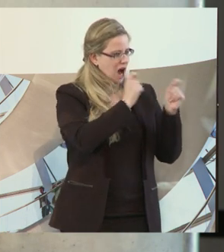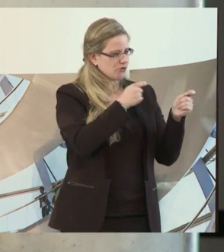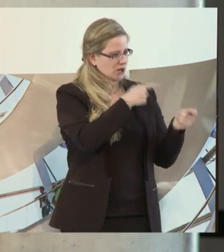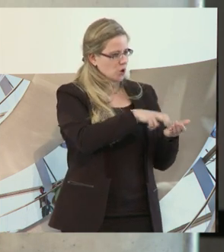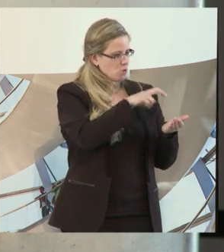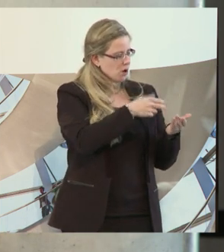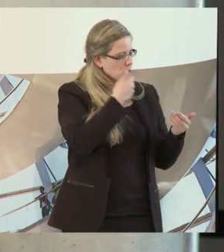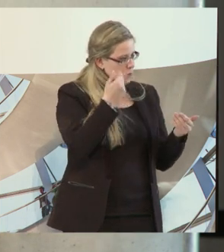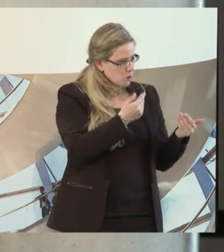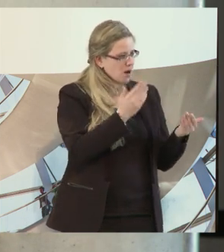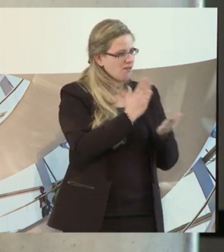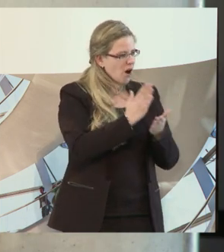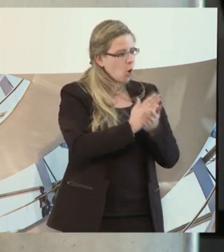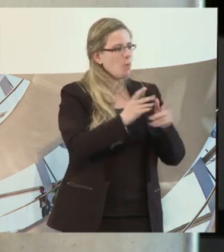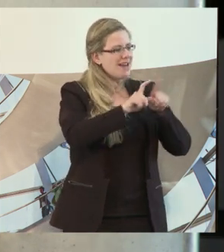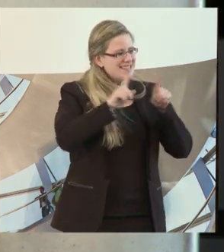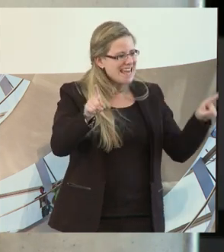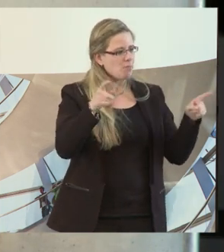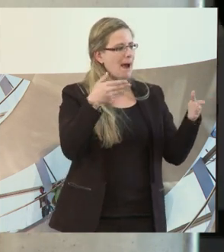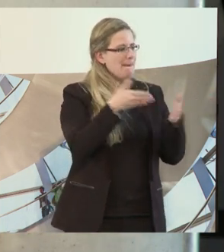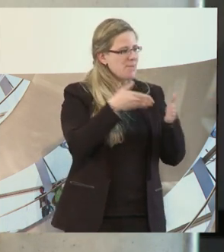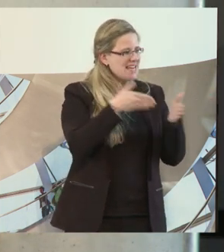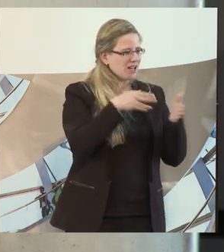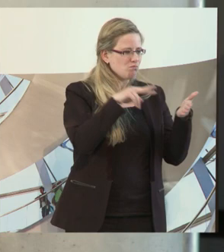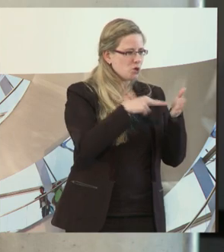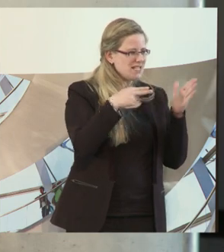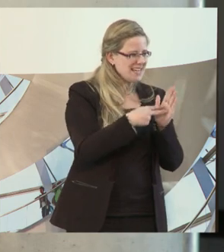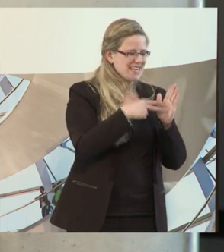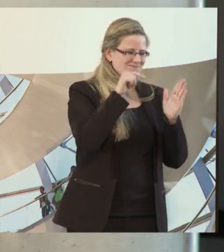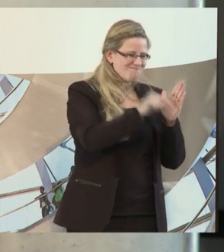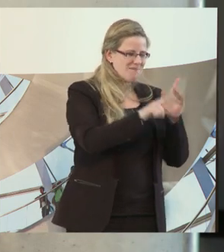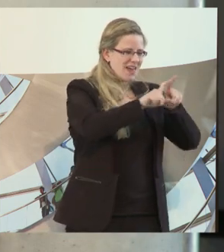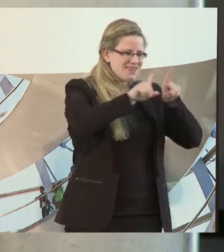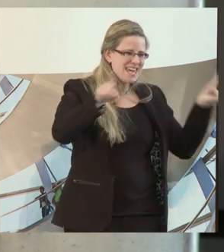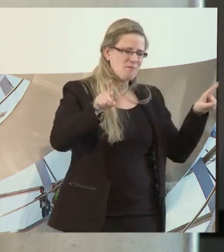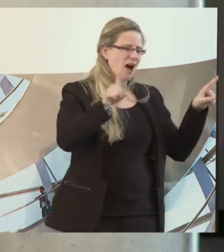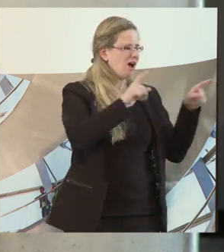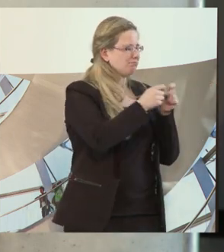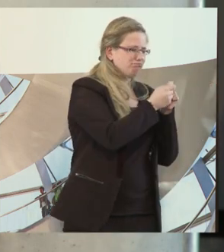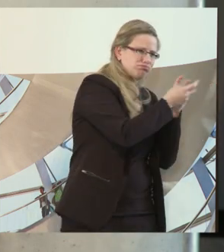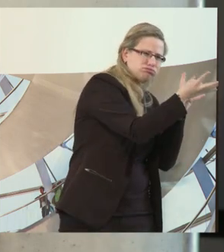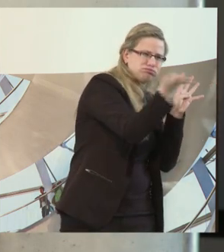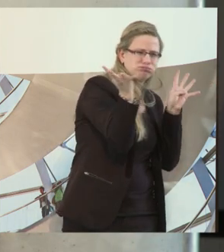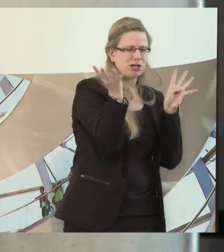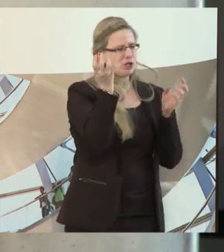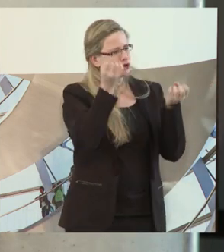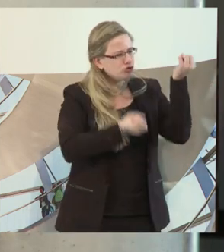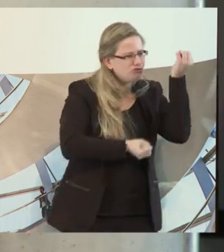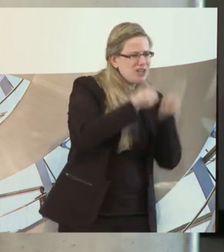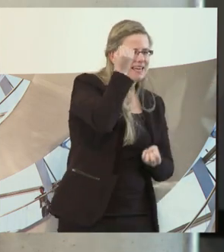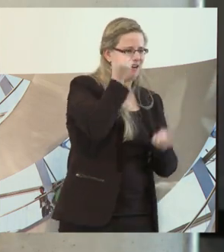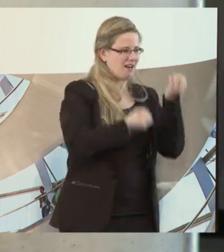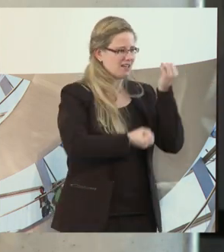Thema der Behindertenpolitik ein so schwieriges und umfangreiches Thema ist, in dem man erst wahrscheinlich wieder